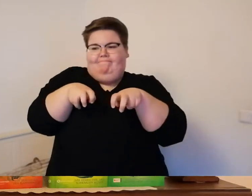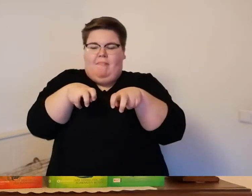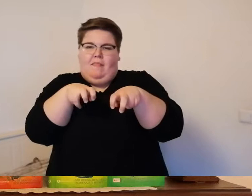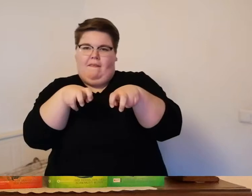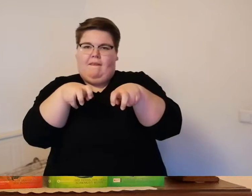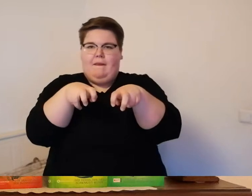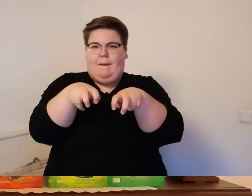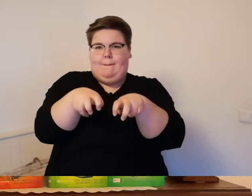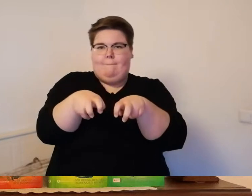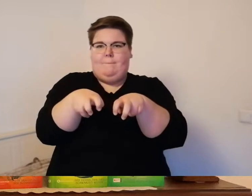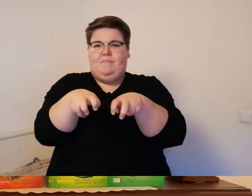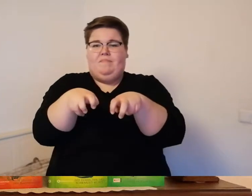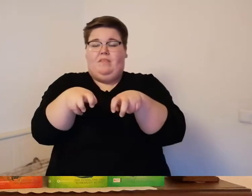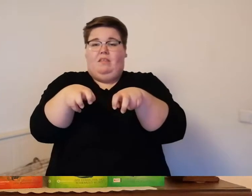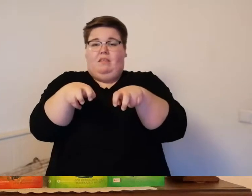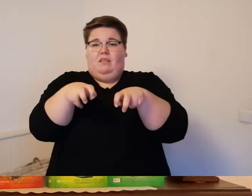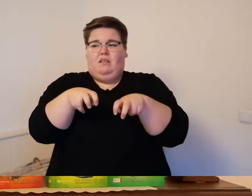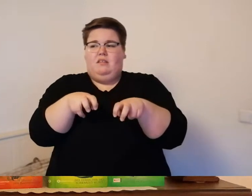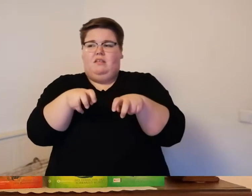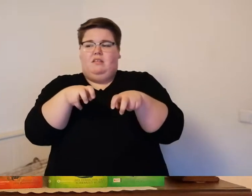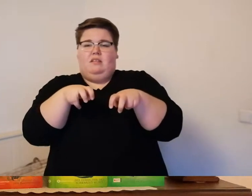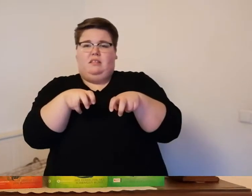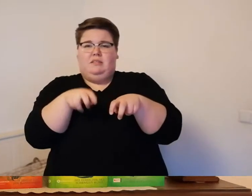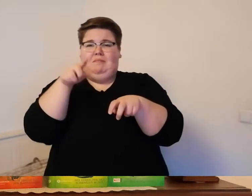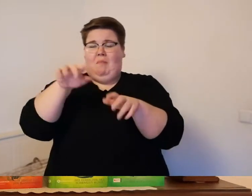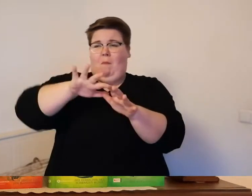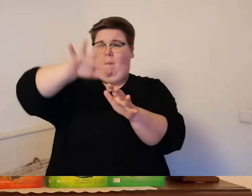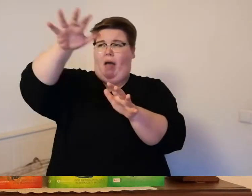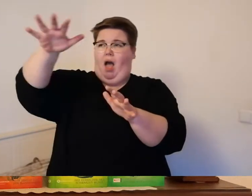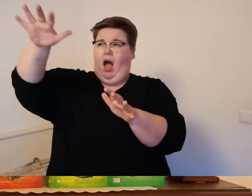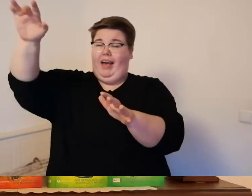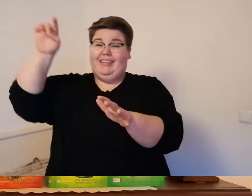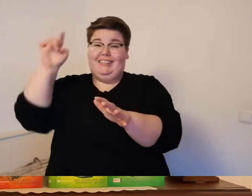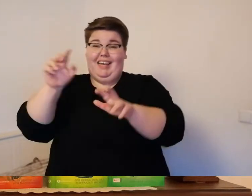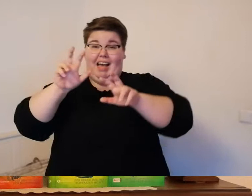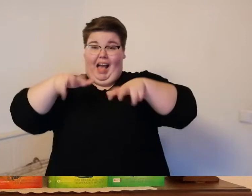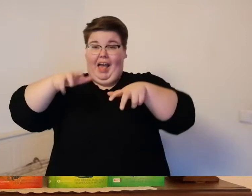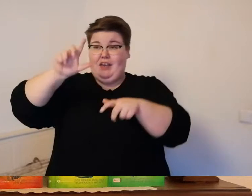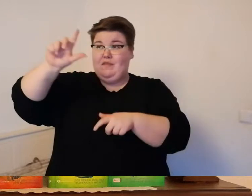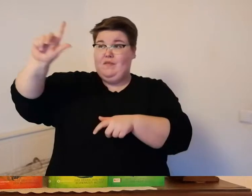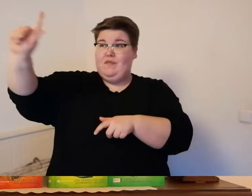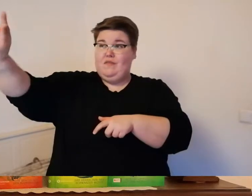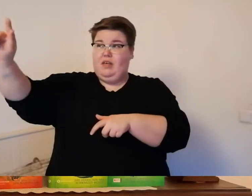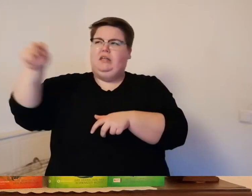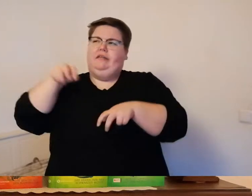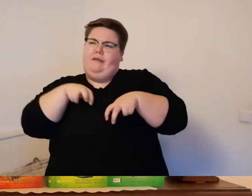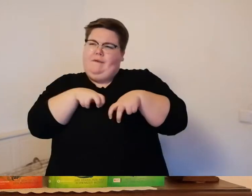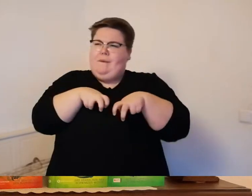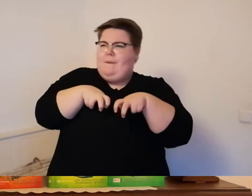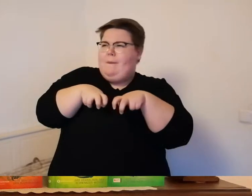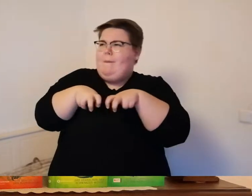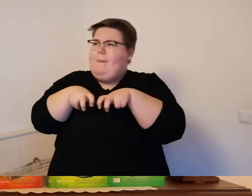er hinter bank hinterher rannte sie hielten auf den berg vor ihnen zu hinter dessen spitze der greif verschwunden war